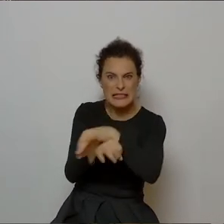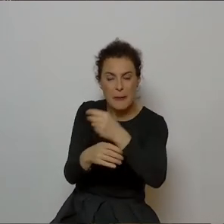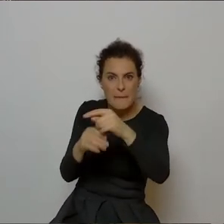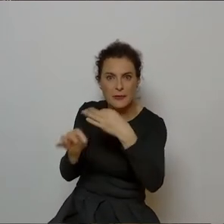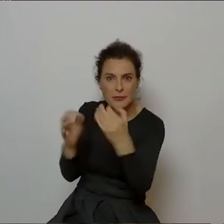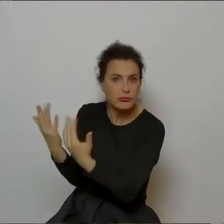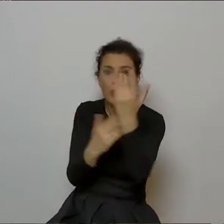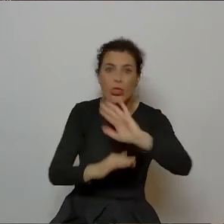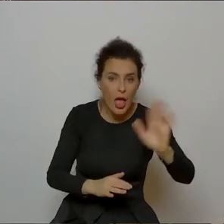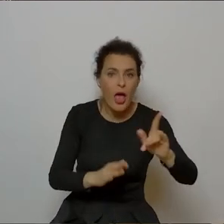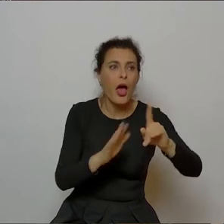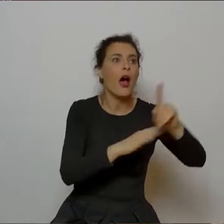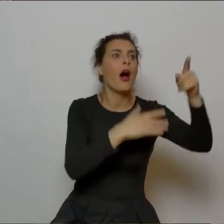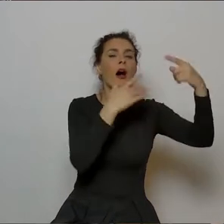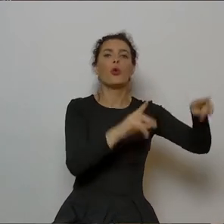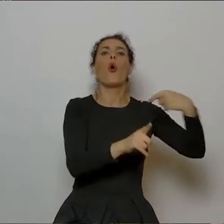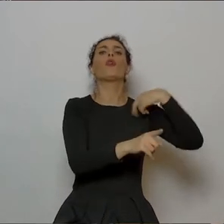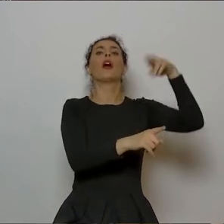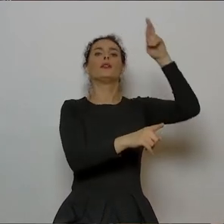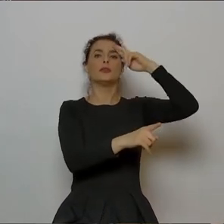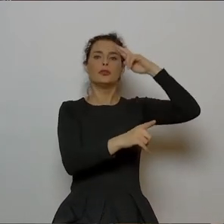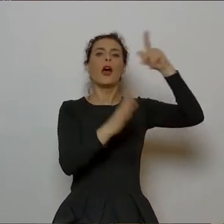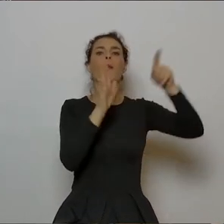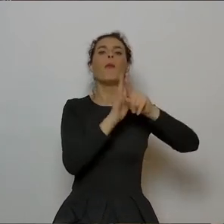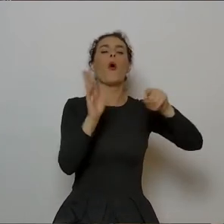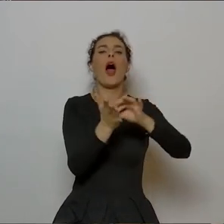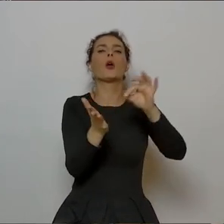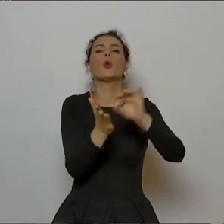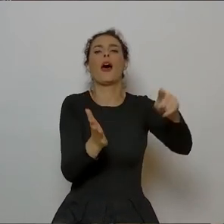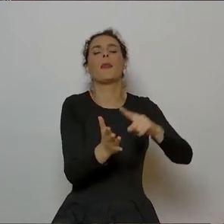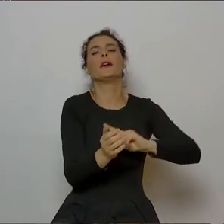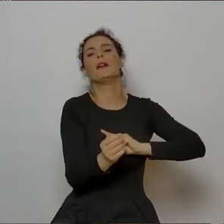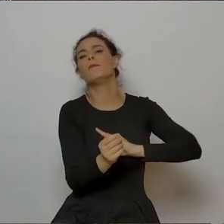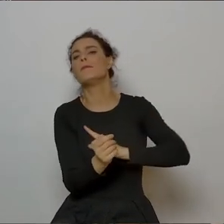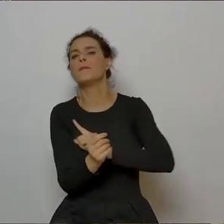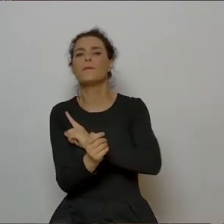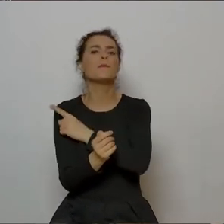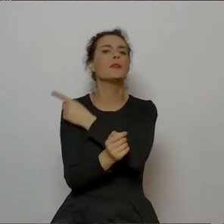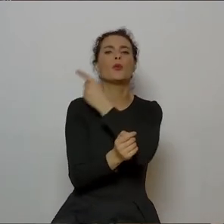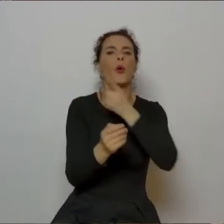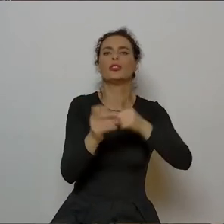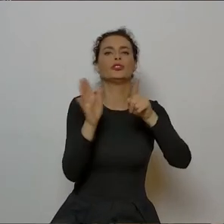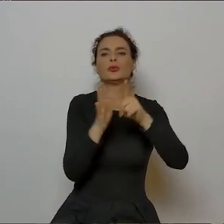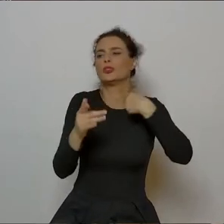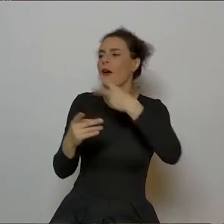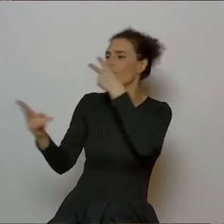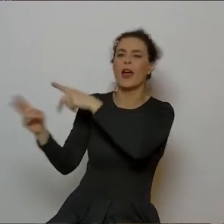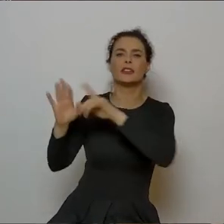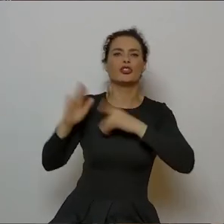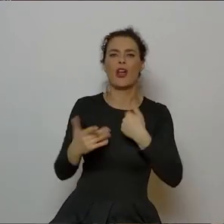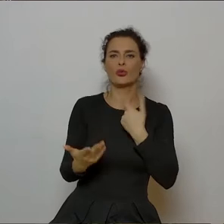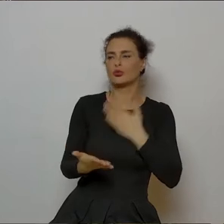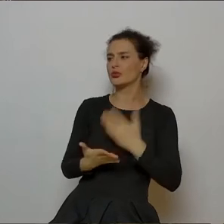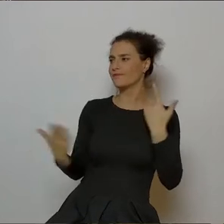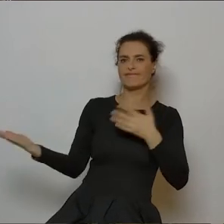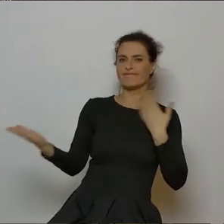Mówi, a no to na Rzym, gdzie jeszcze szaleć luźno, miłość nie jest jednym bezsilnym za późno, ale widać, że on już jest skończony,